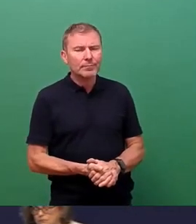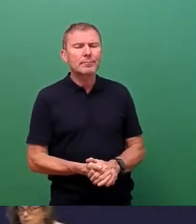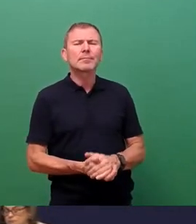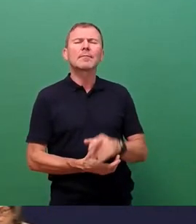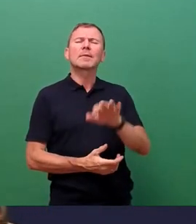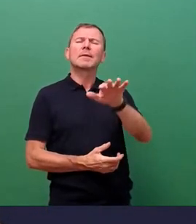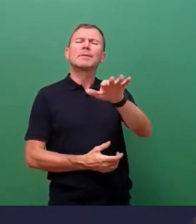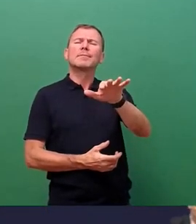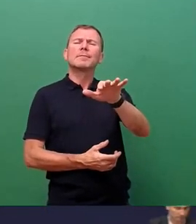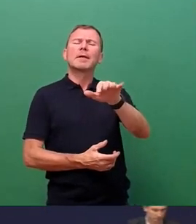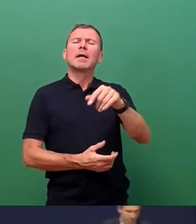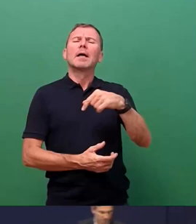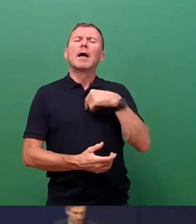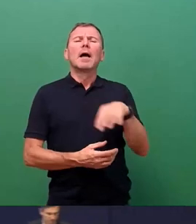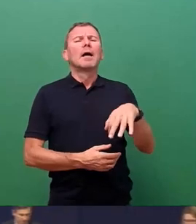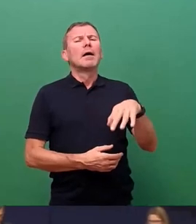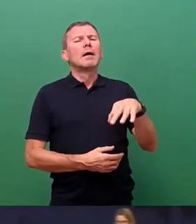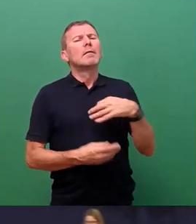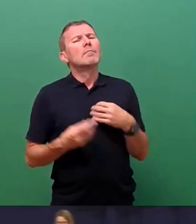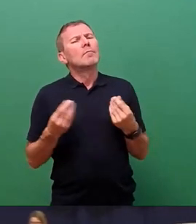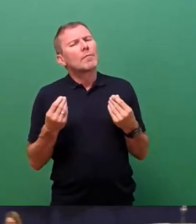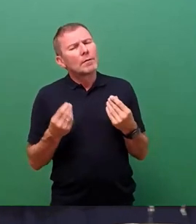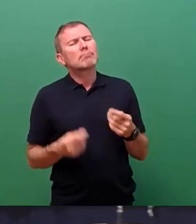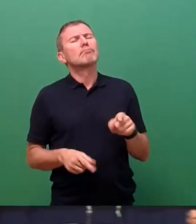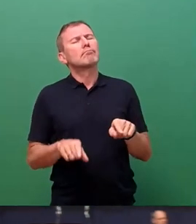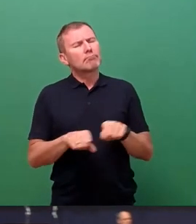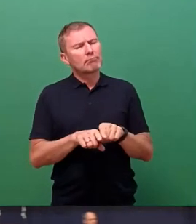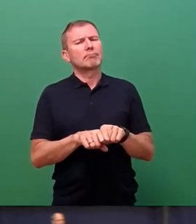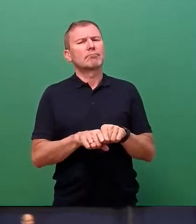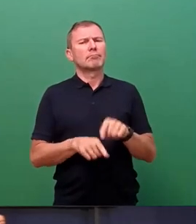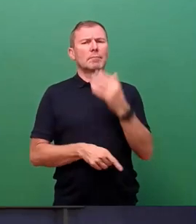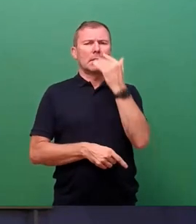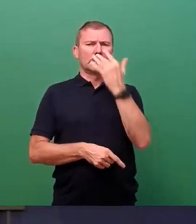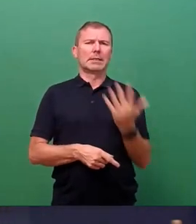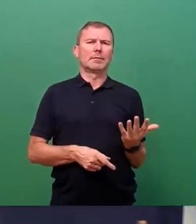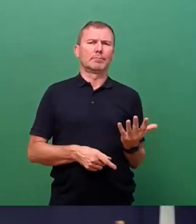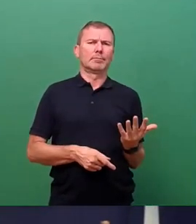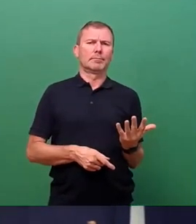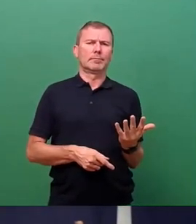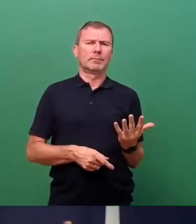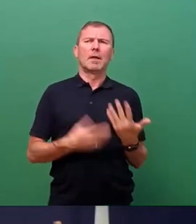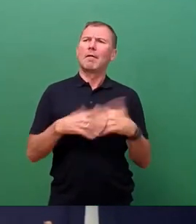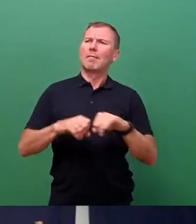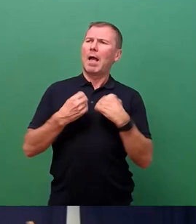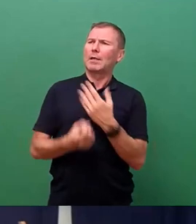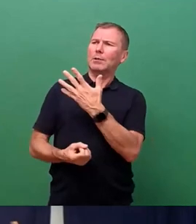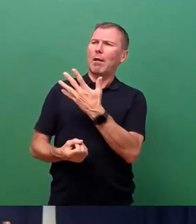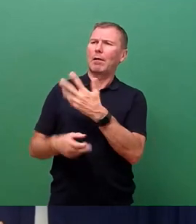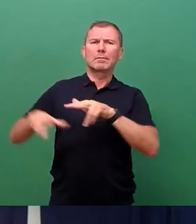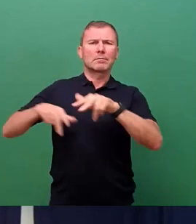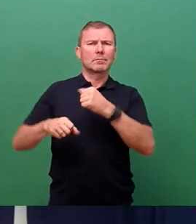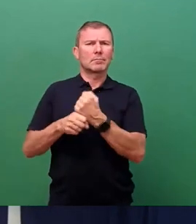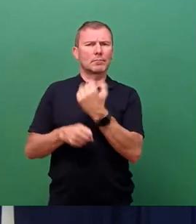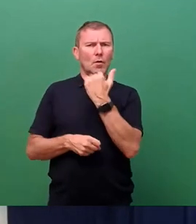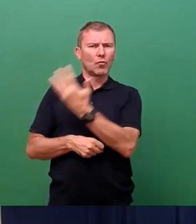ich finde es ja auch ein bisschen seltsam, wie der Freistaat da zurzeit handelt und sich